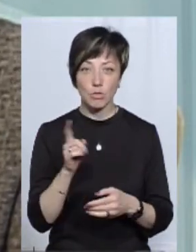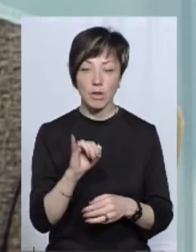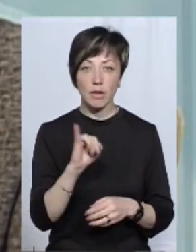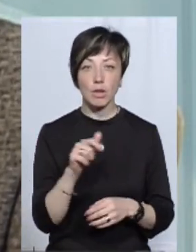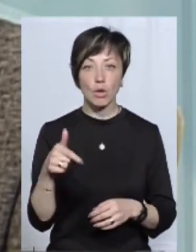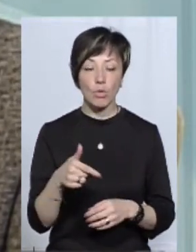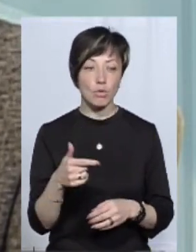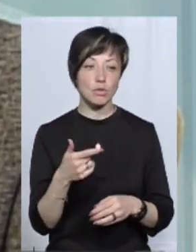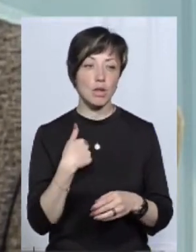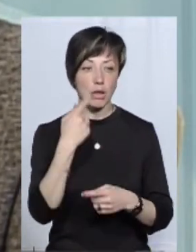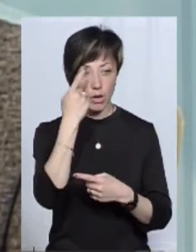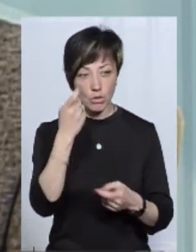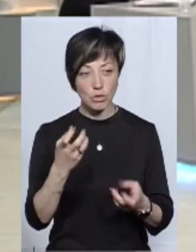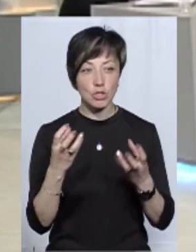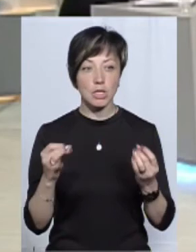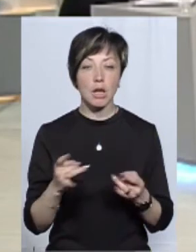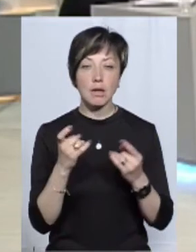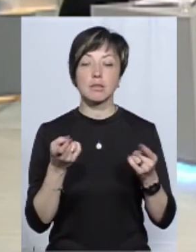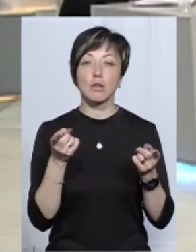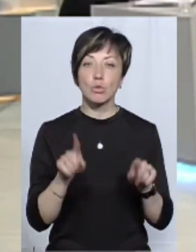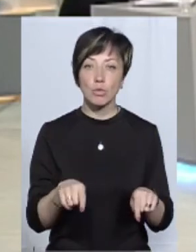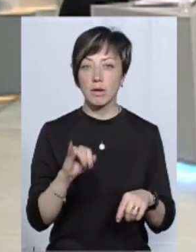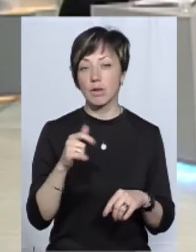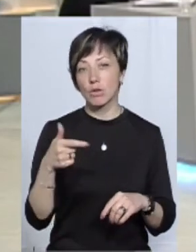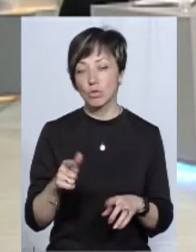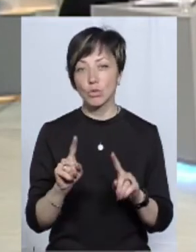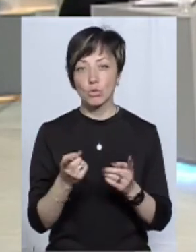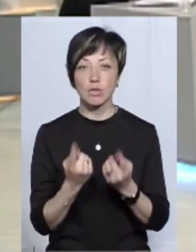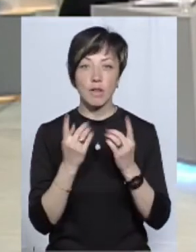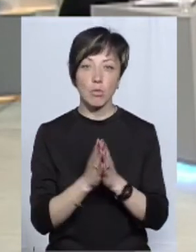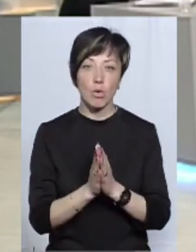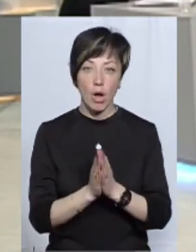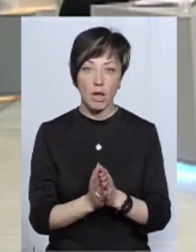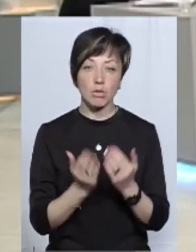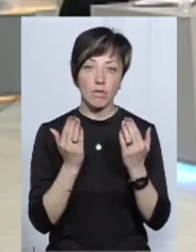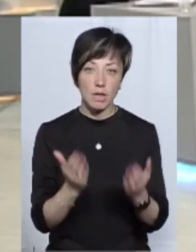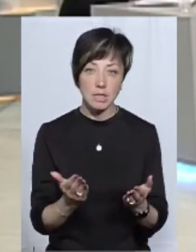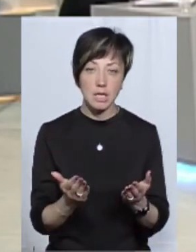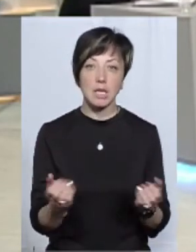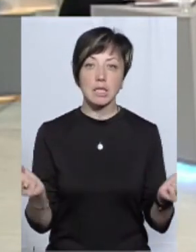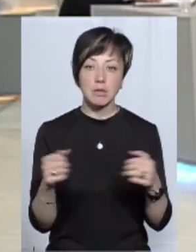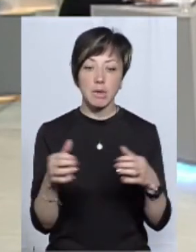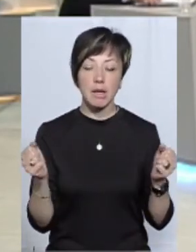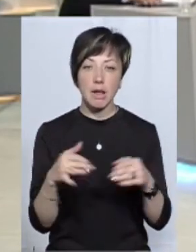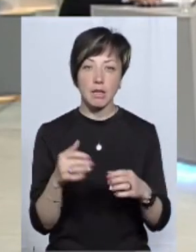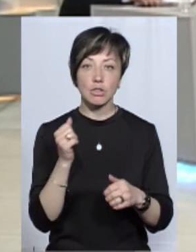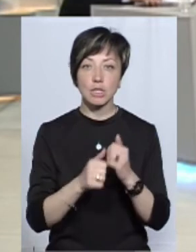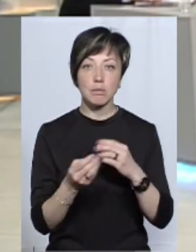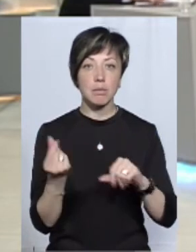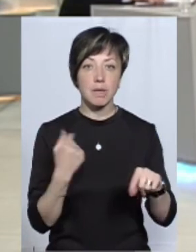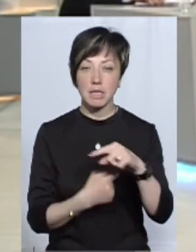я, Івану Григоровичу, наголошую ще раз на тому, що, Іване Григоровичу, дуже велике прохання до вас збирати частіше бізнес.